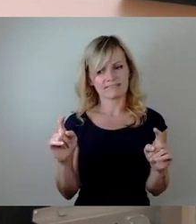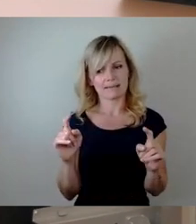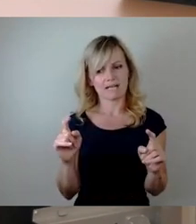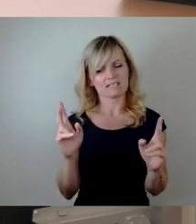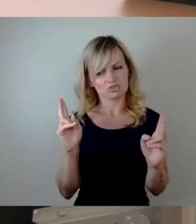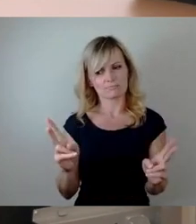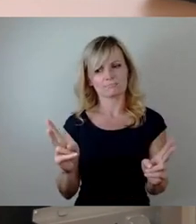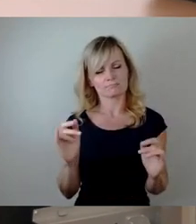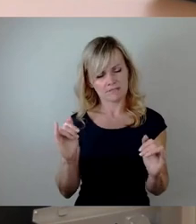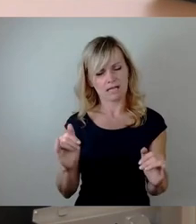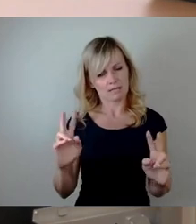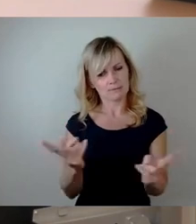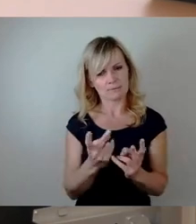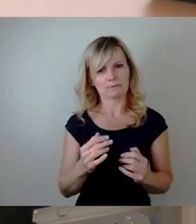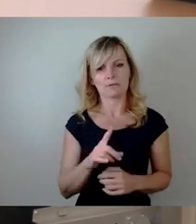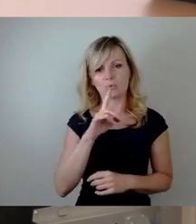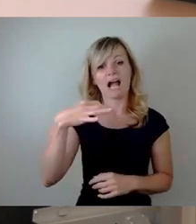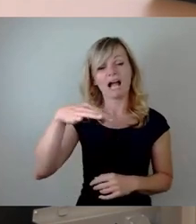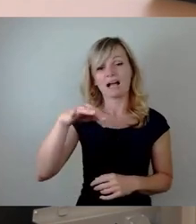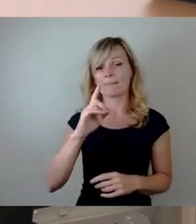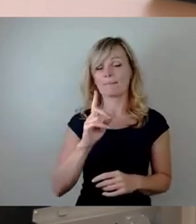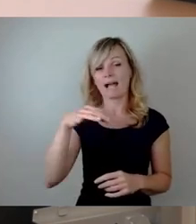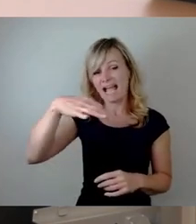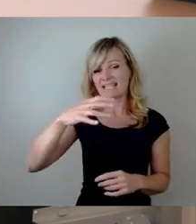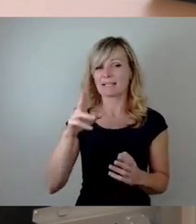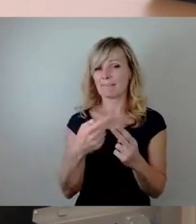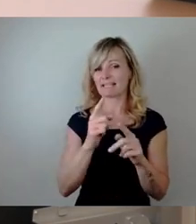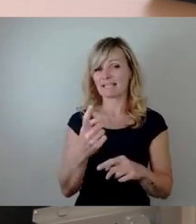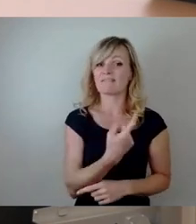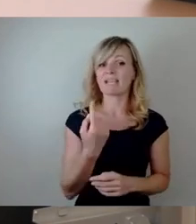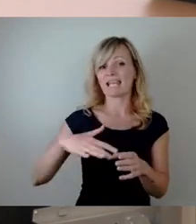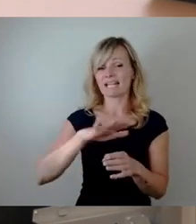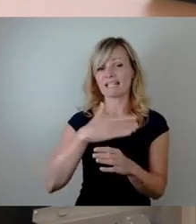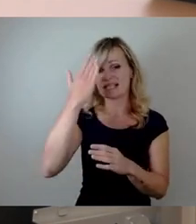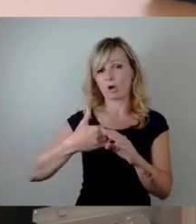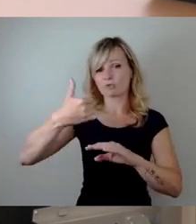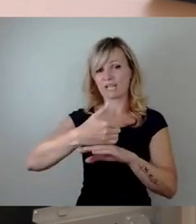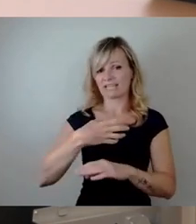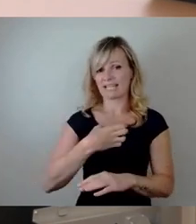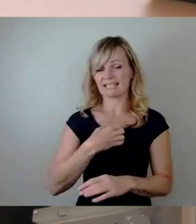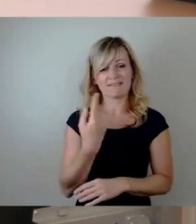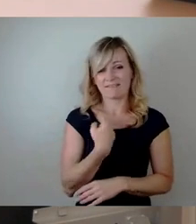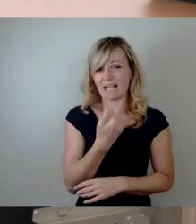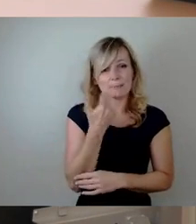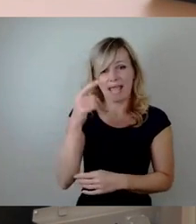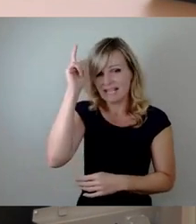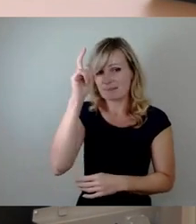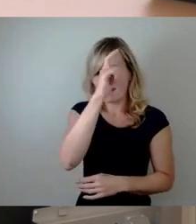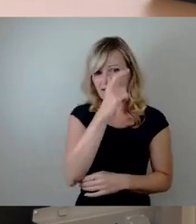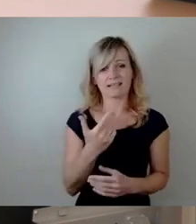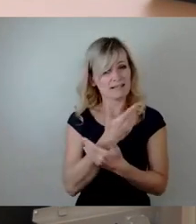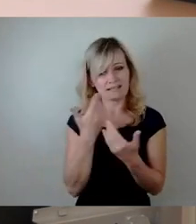nicht. Wir als Landeshauptstadt Dresden haben weder die Expertise noch das Personal,